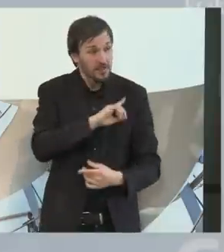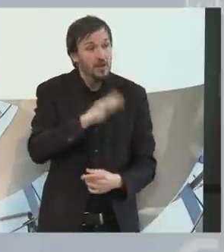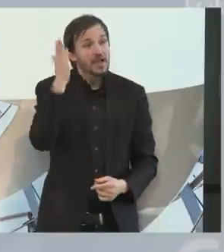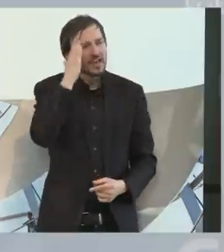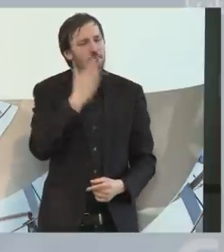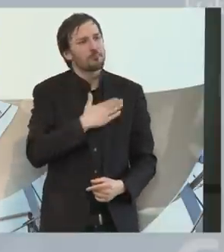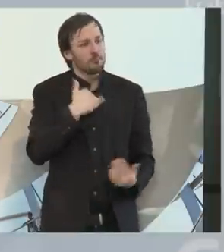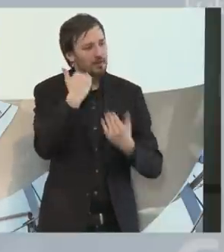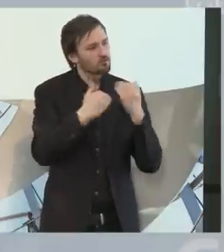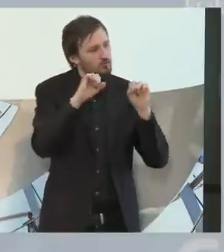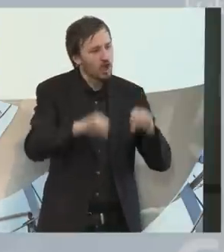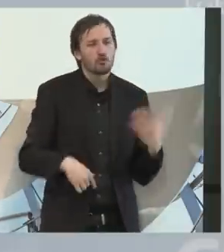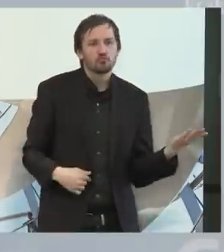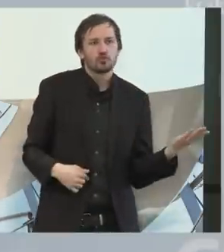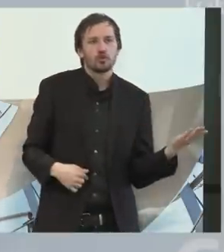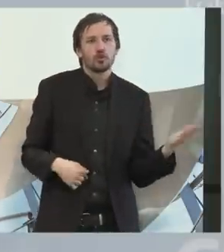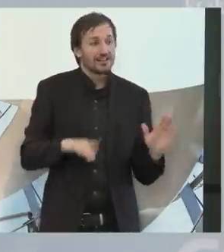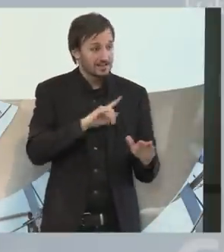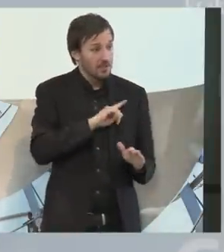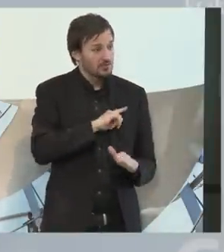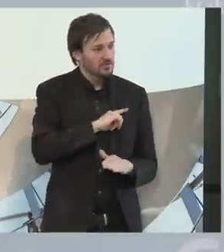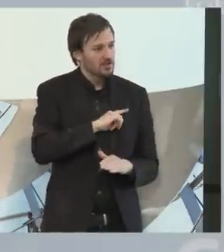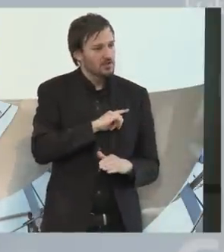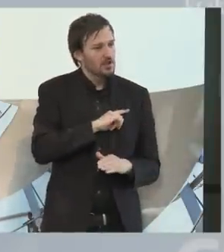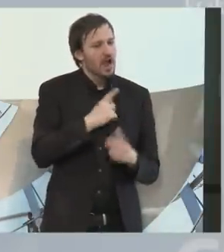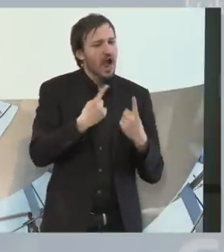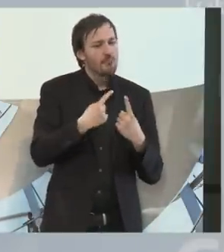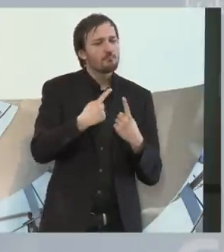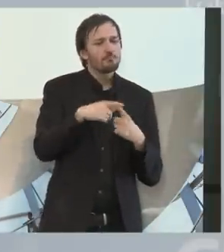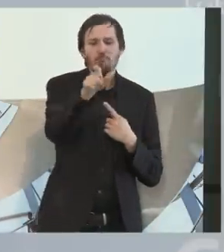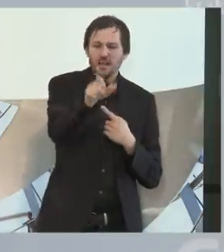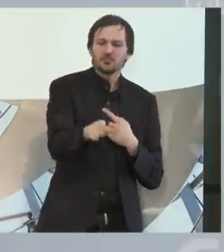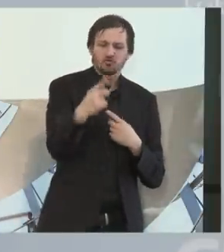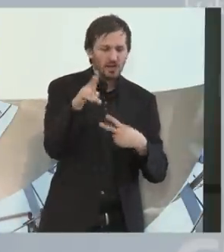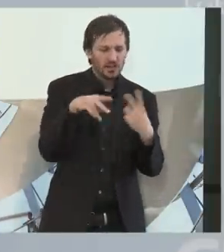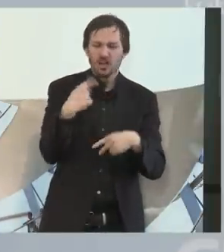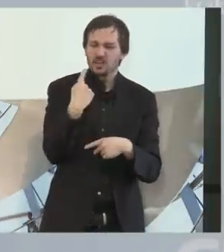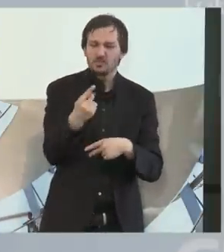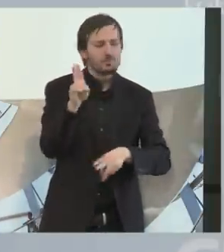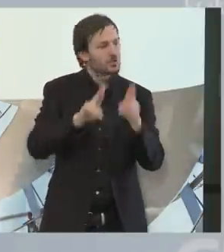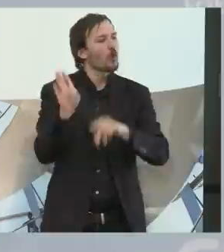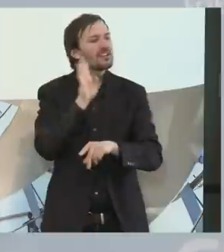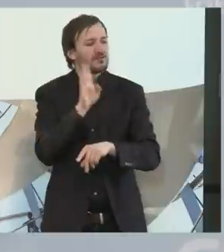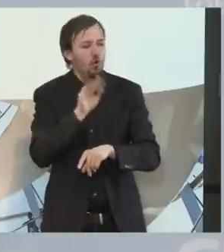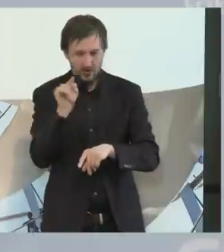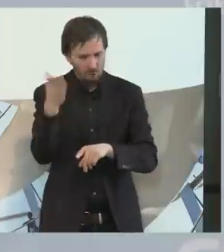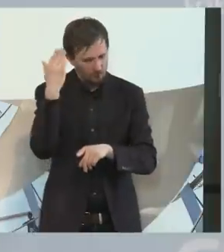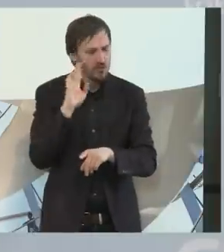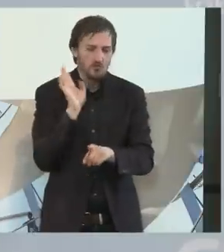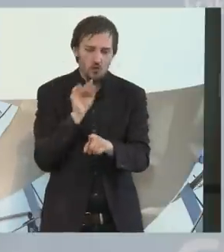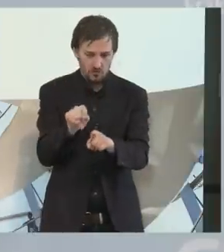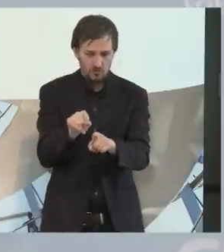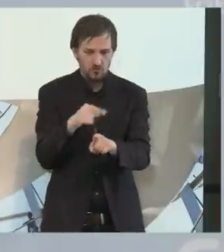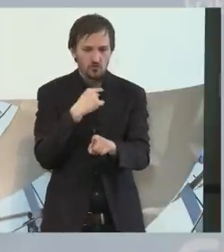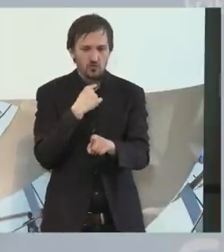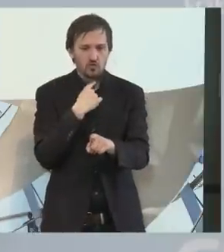Menschen kennengelernt habe, die aus einer Einrichtung der Eingangshilfe ins betreute Wohnen gekommen sind. Menschen, gesagt haben,